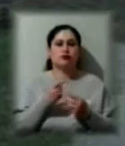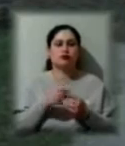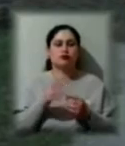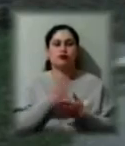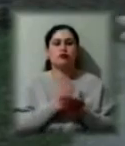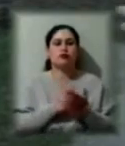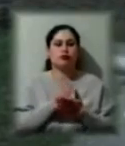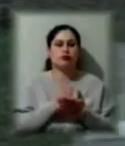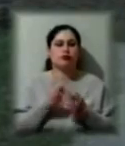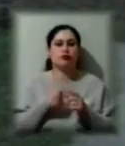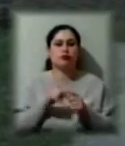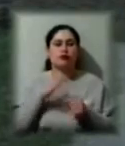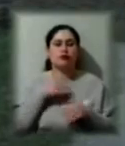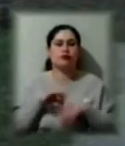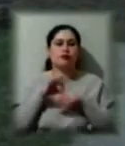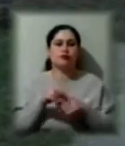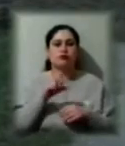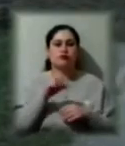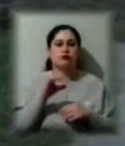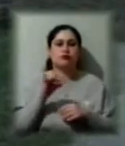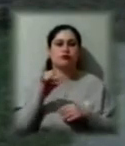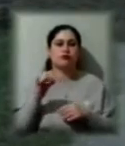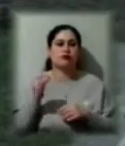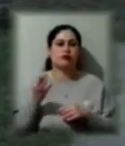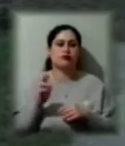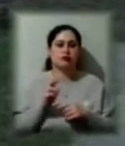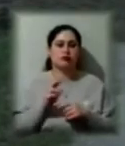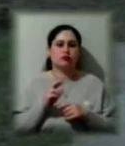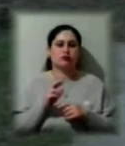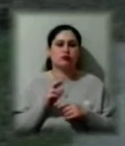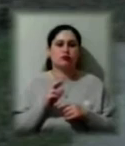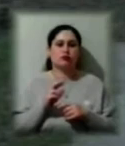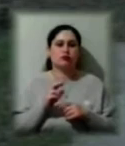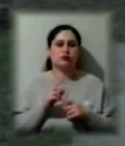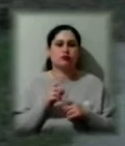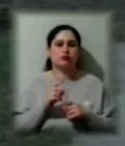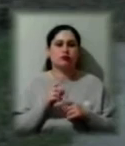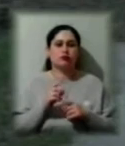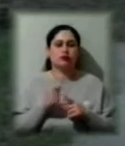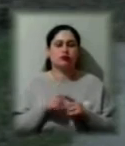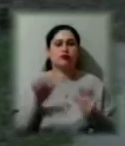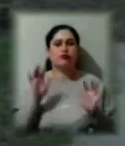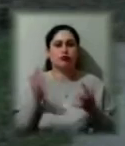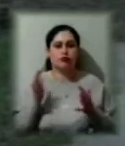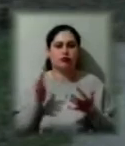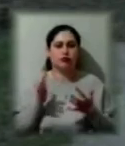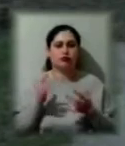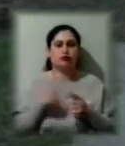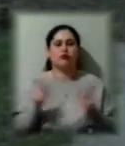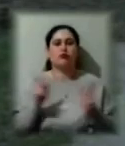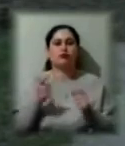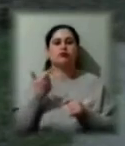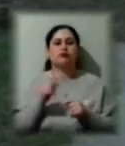дезінфекціонування вулиць, магазин, де в нас